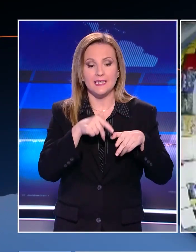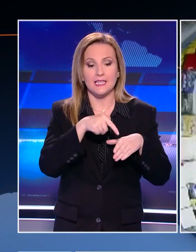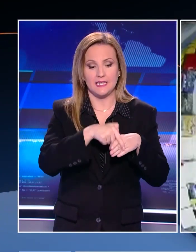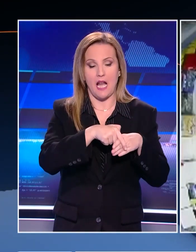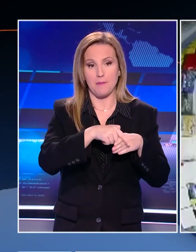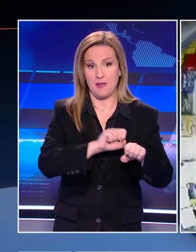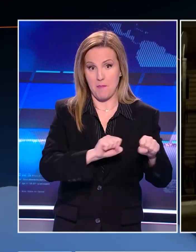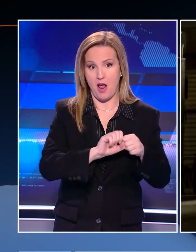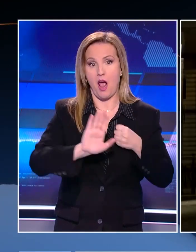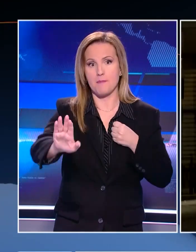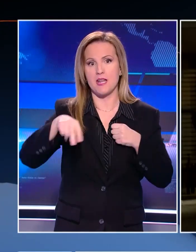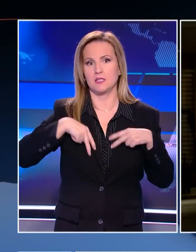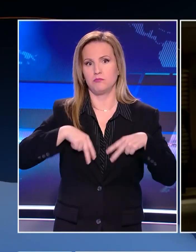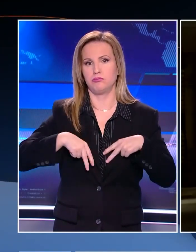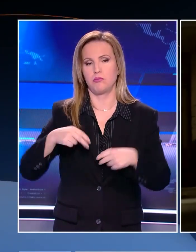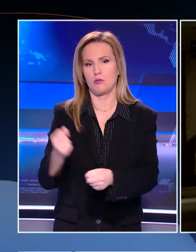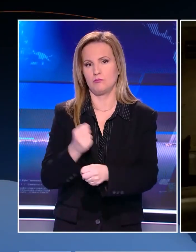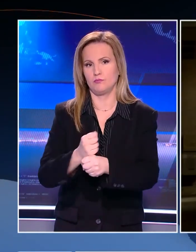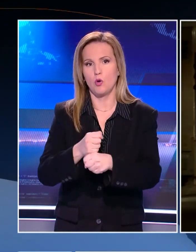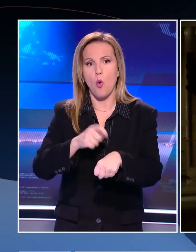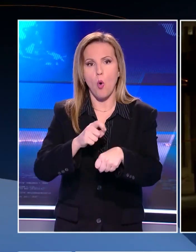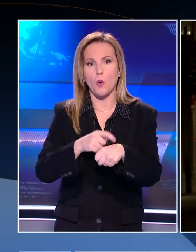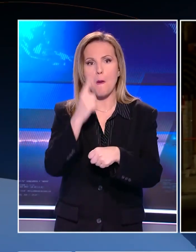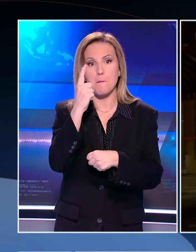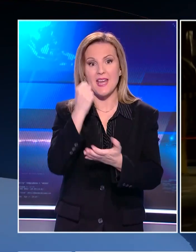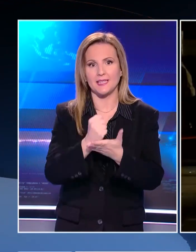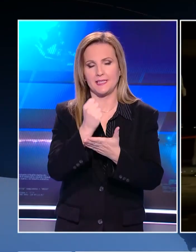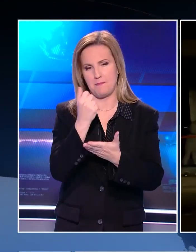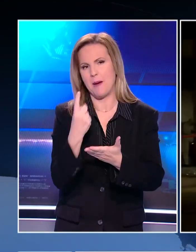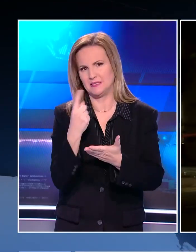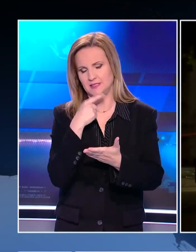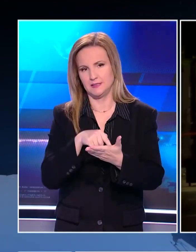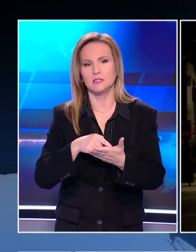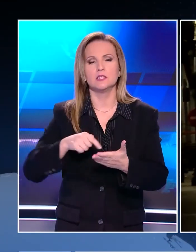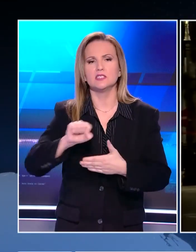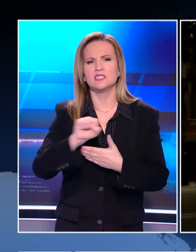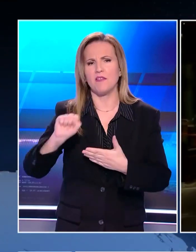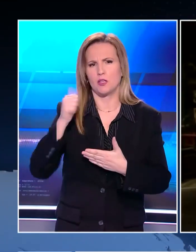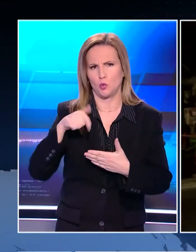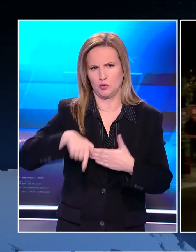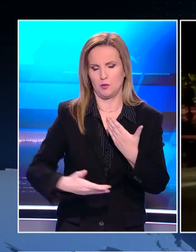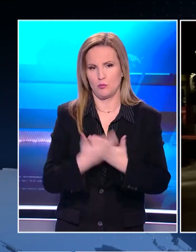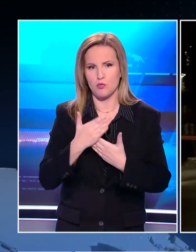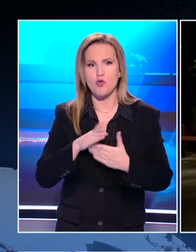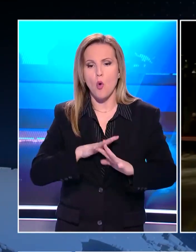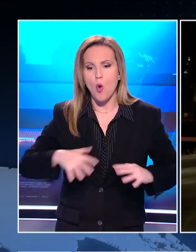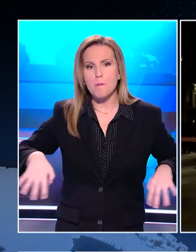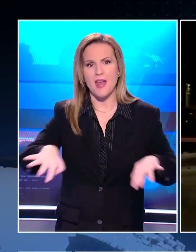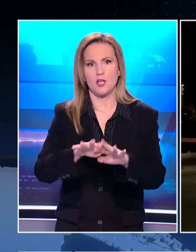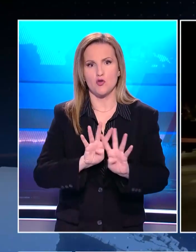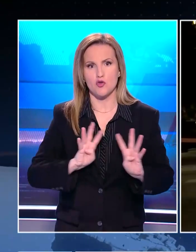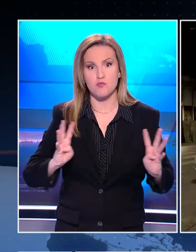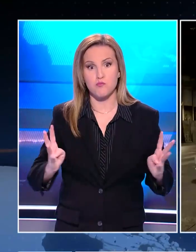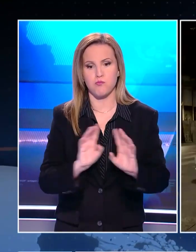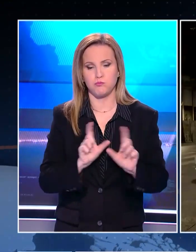Υπουργείο Εργασίας. Η ώρα είναι μία και μισή ξημερώματα Σαββάτου. Η περιοχή γύρω από το Υπουργείο Εργασίας έχει αποκλειστεί. Μόλις